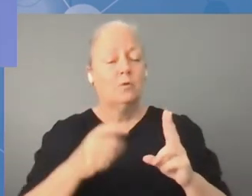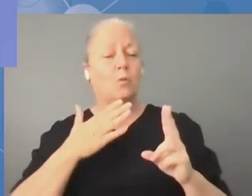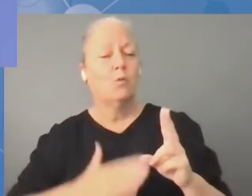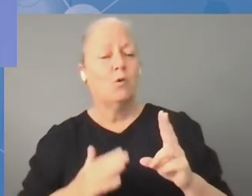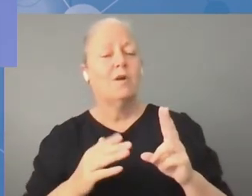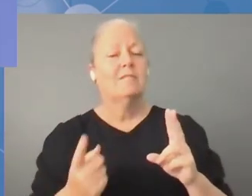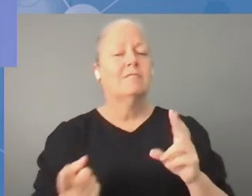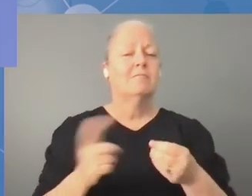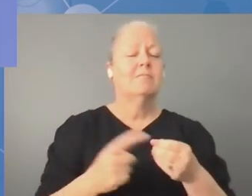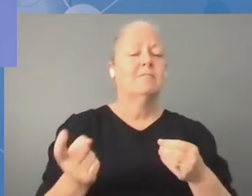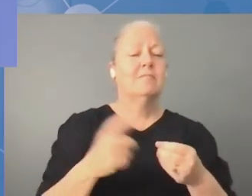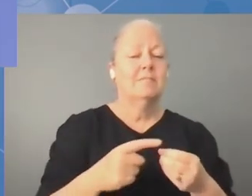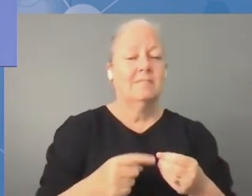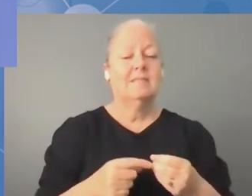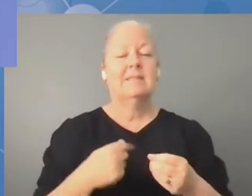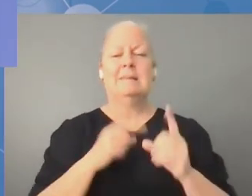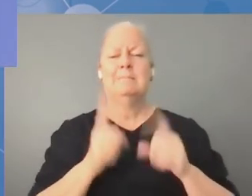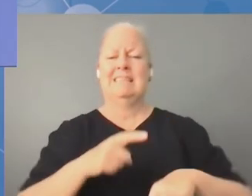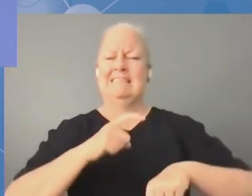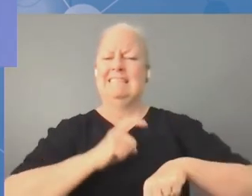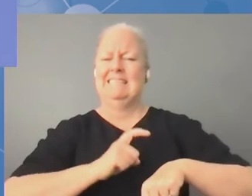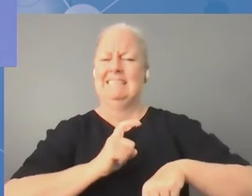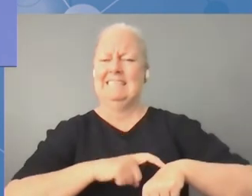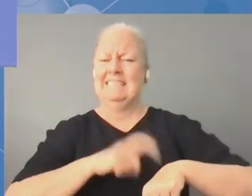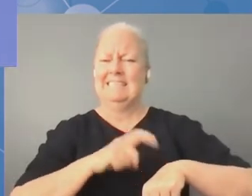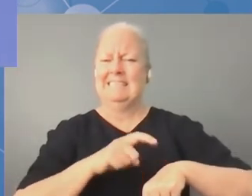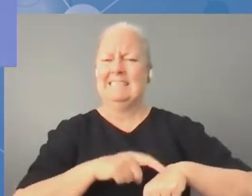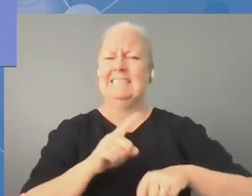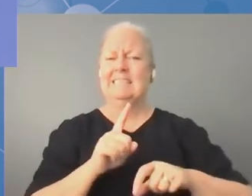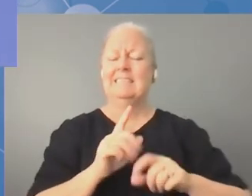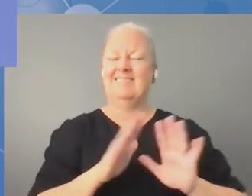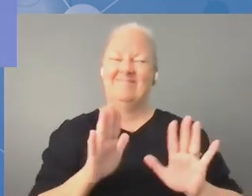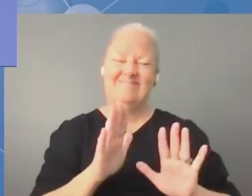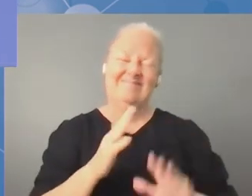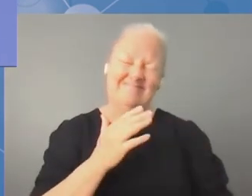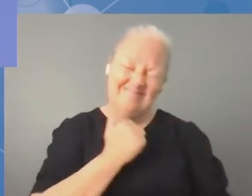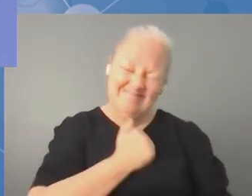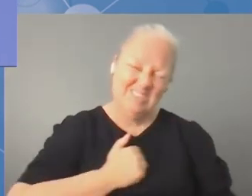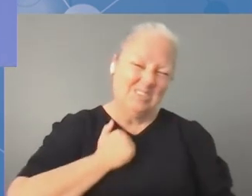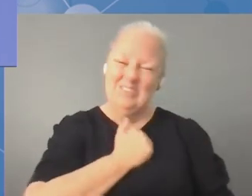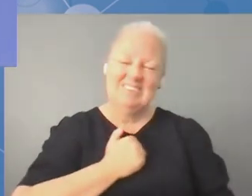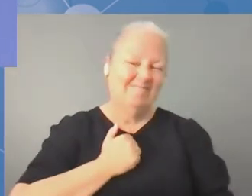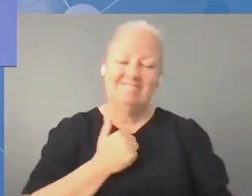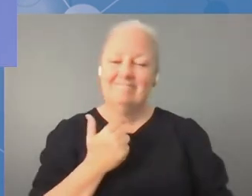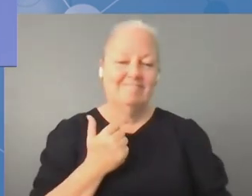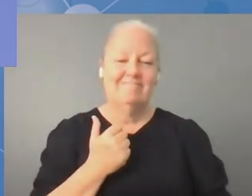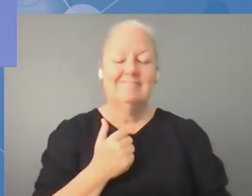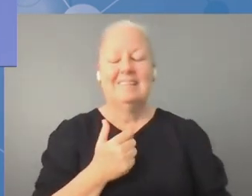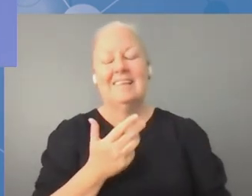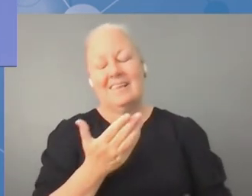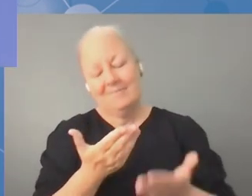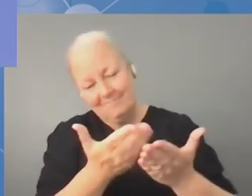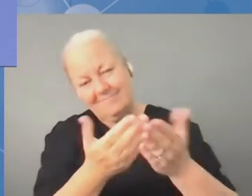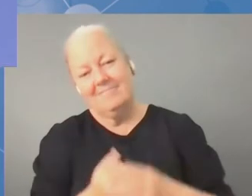Niestety musieliśmy już zamknąć kolejkę, ponieważ nie mamy więcej czasu, więc nie można już się zgłaszać do wygłaszania komentarzy. Bardzo przepraszam, ale te osoby, które się